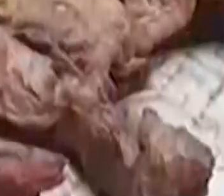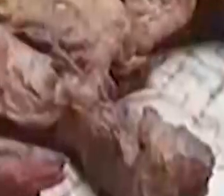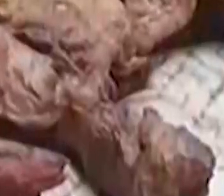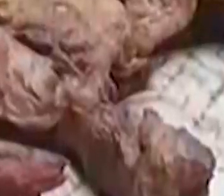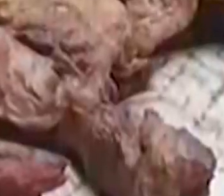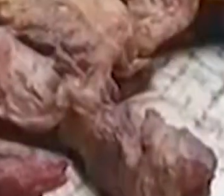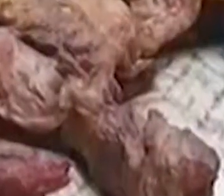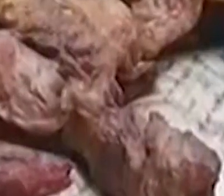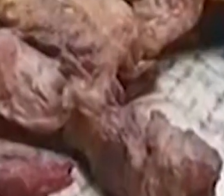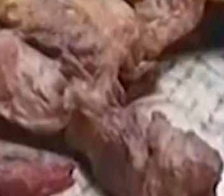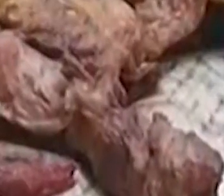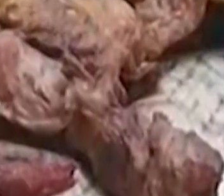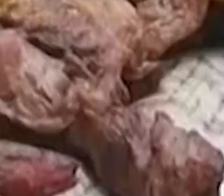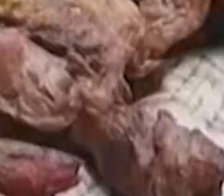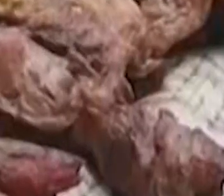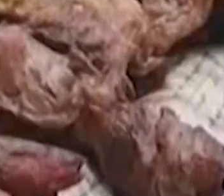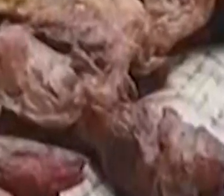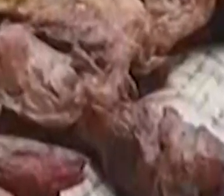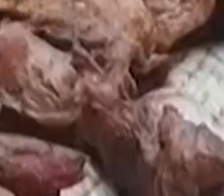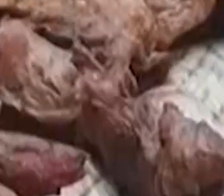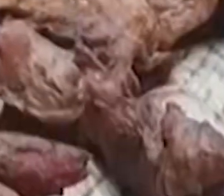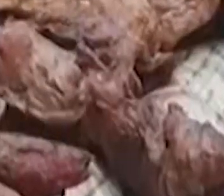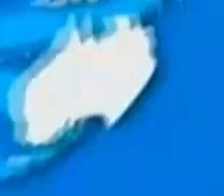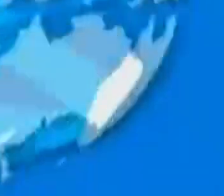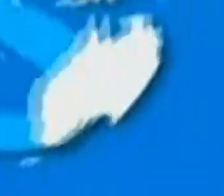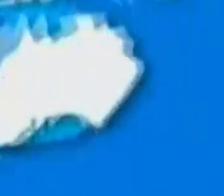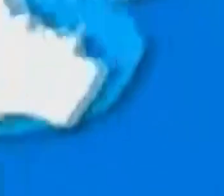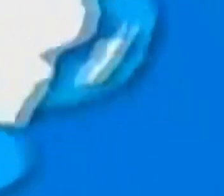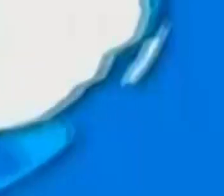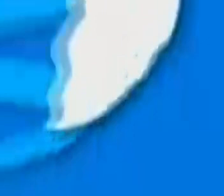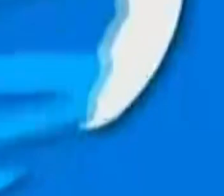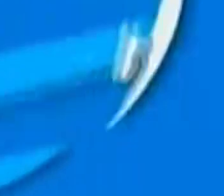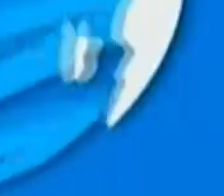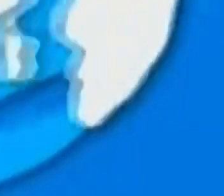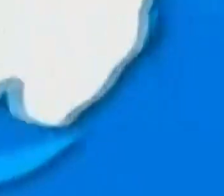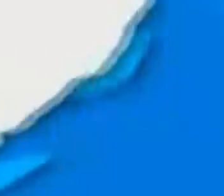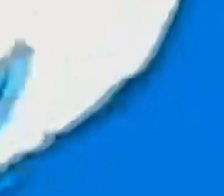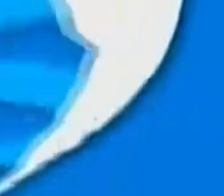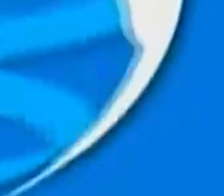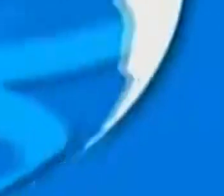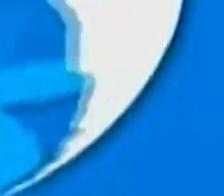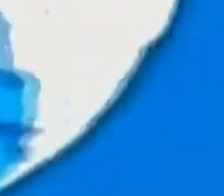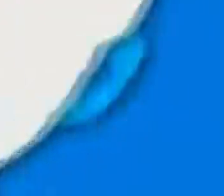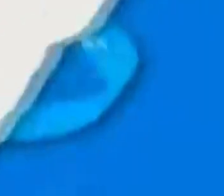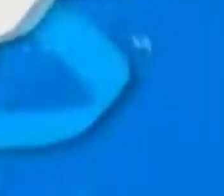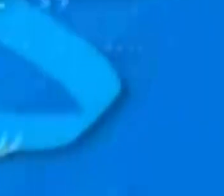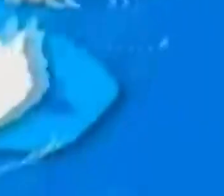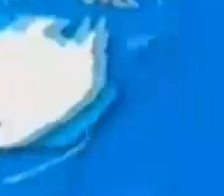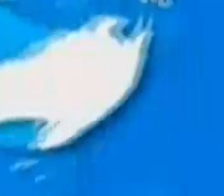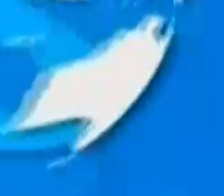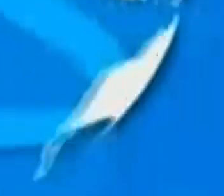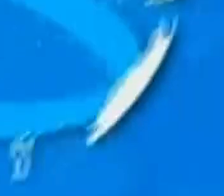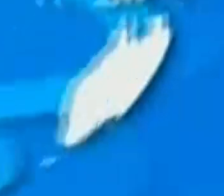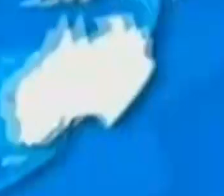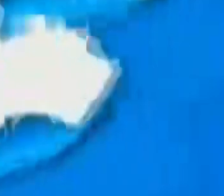Nyama ili osokoni jijini Dar es Salaam. Mahakama ya hakimu mkazi kisutu ya futa